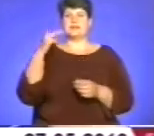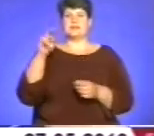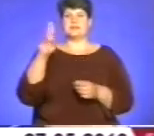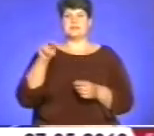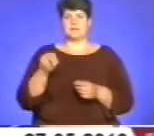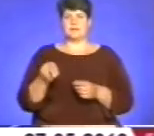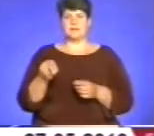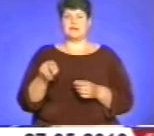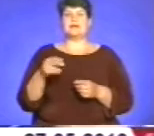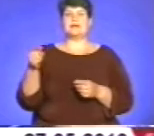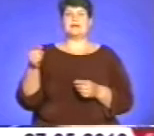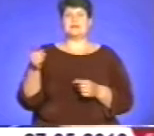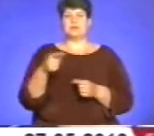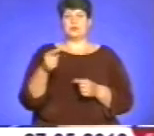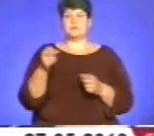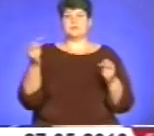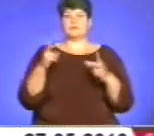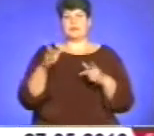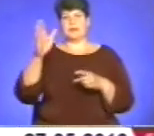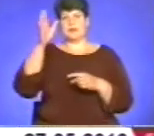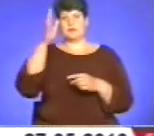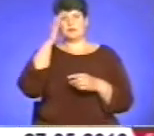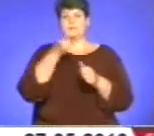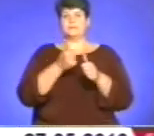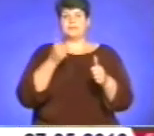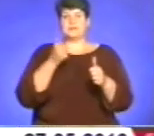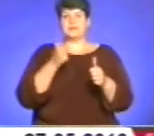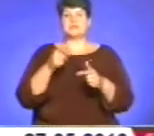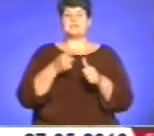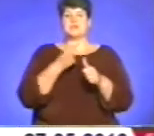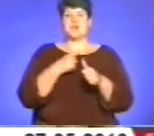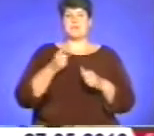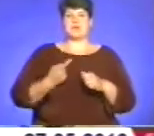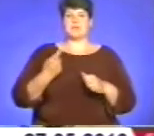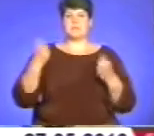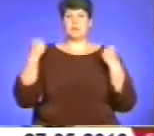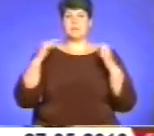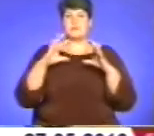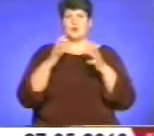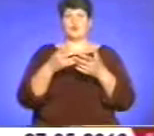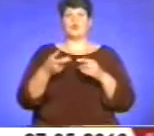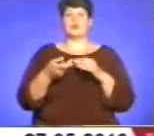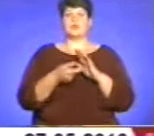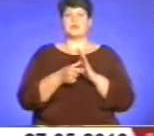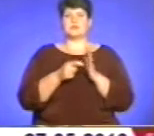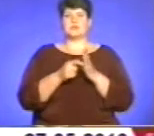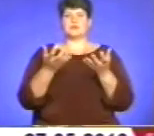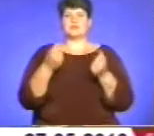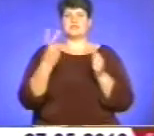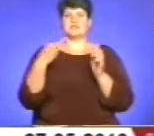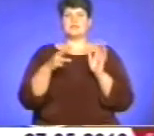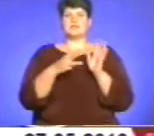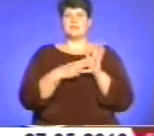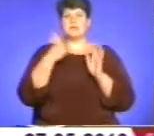і Тернопільська спецшкола по інтелекту. Звынням майстер спорту международного класса отримал 28-летний